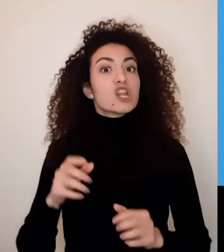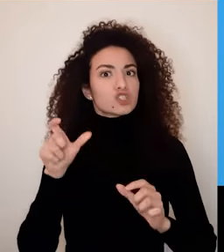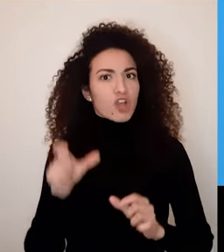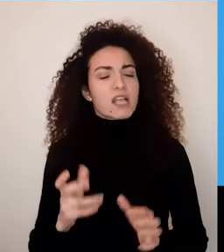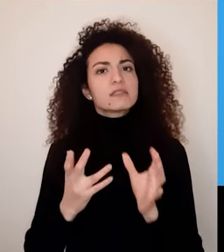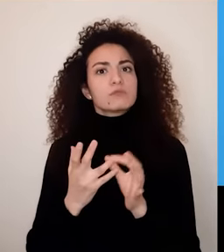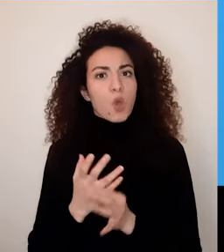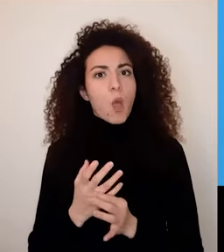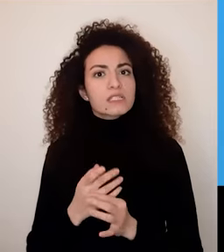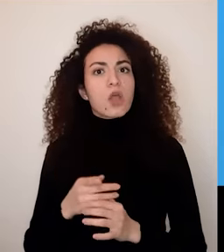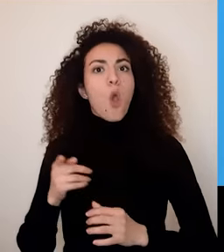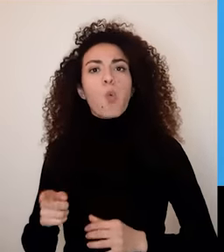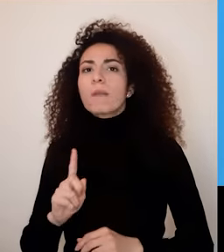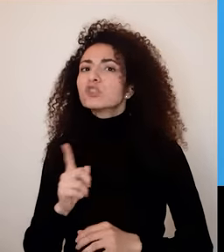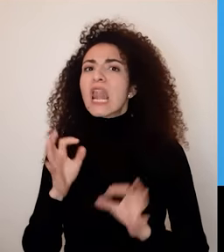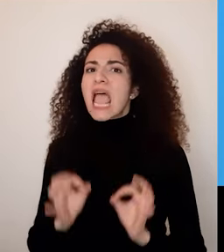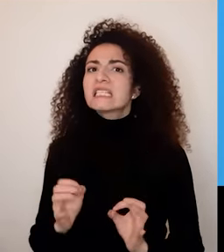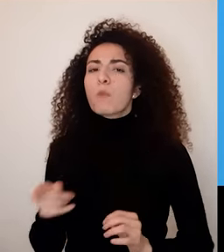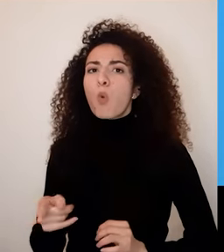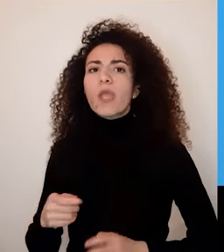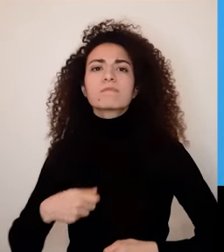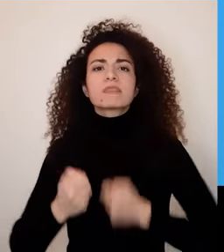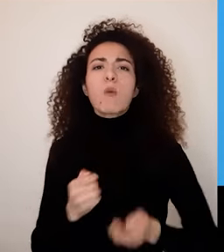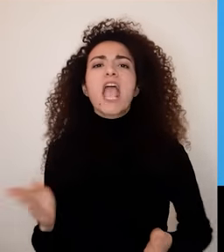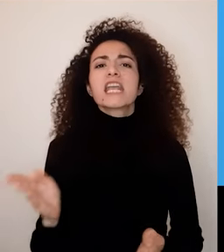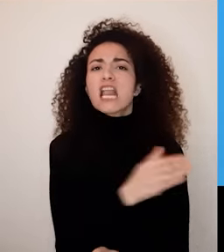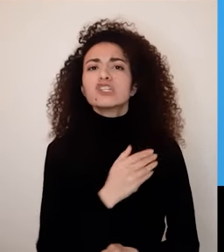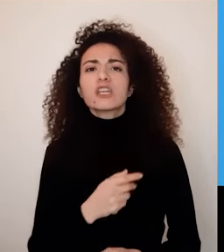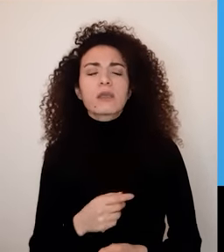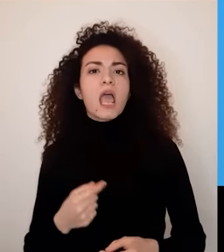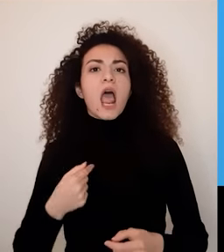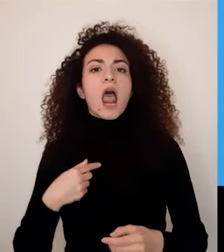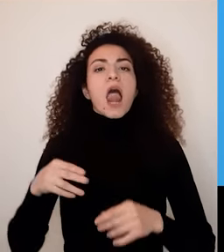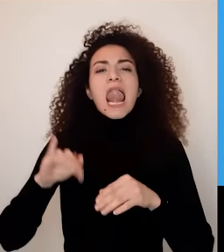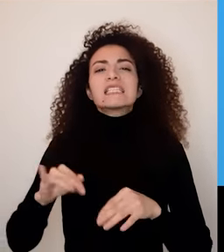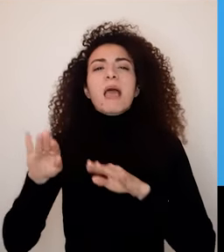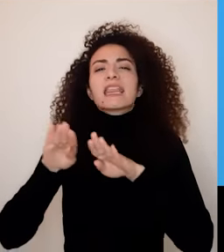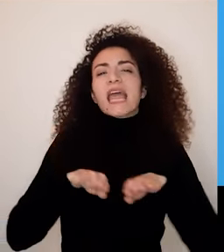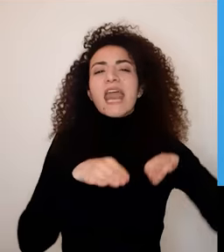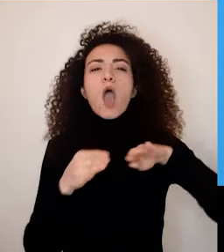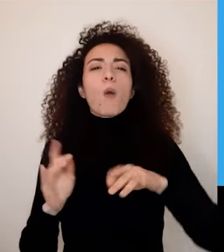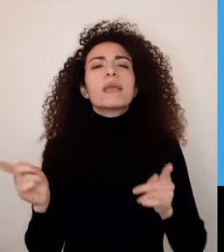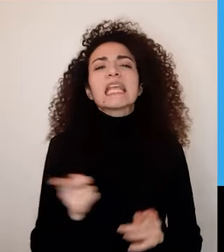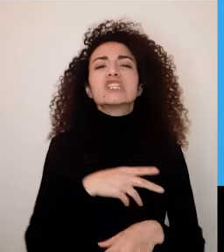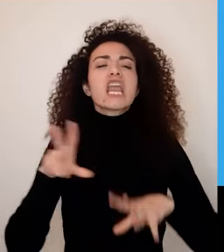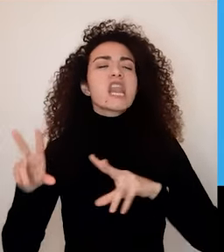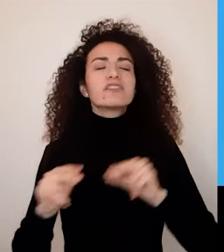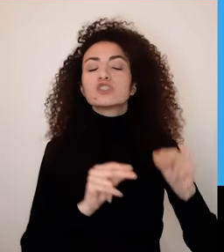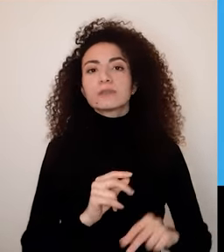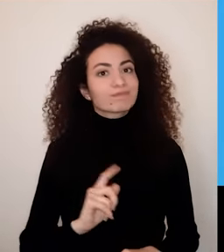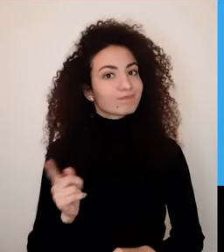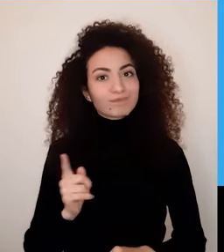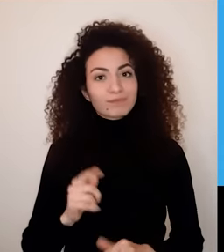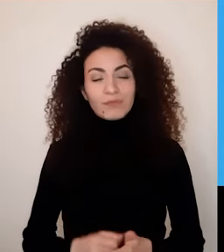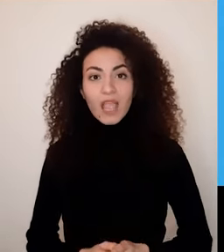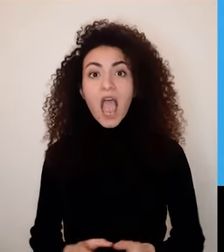بينطلق من فكرة أنه بالعلاقة الناجحة لابد من أنه يستطيع الشريك تلبية جميع رغباته وحاجاته أنه لابد من أنه